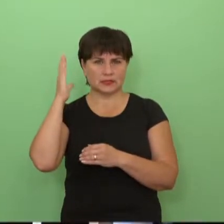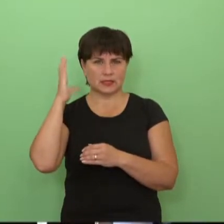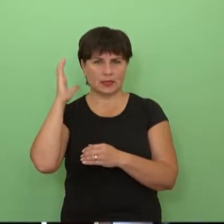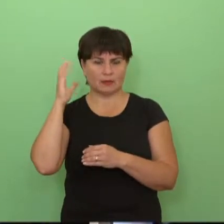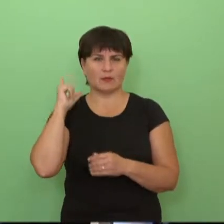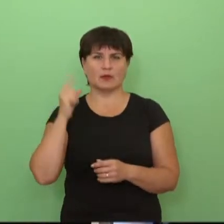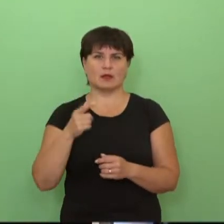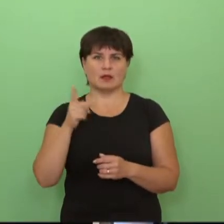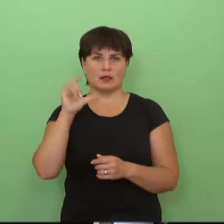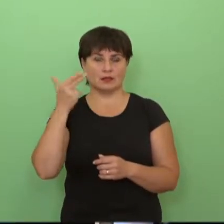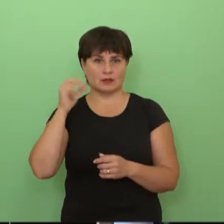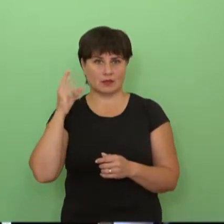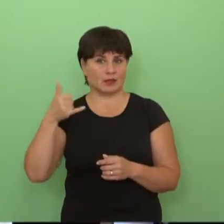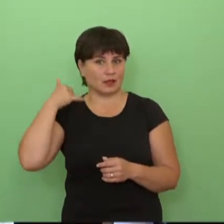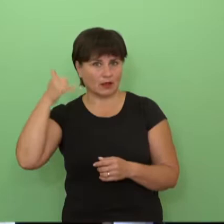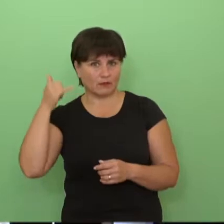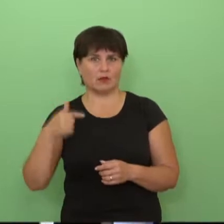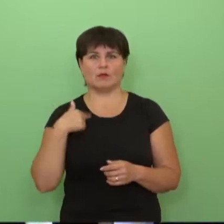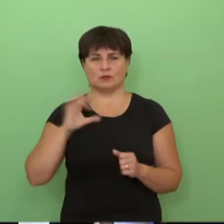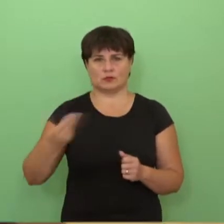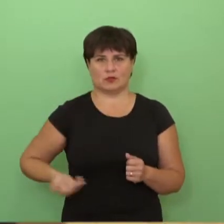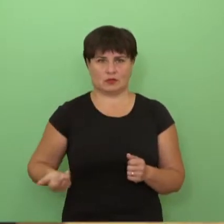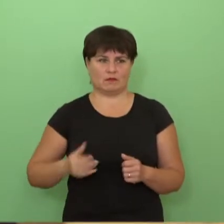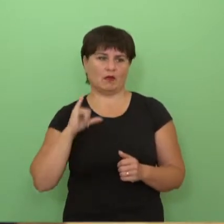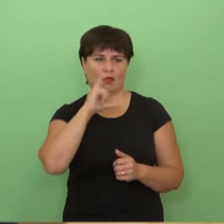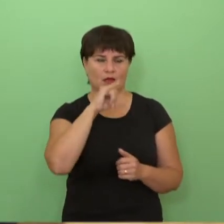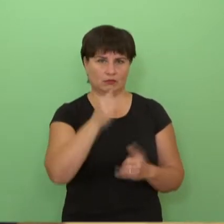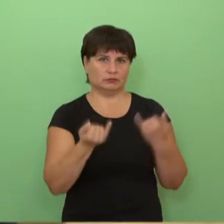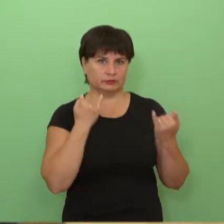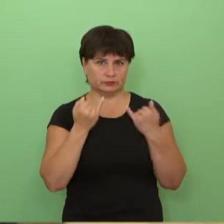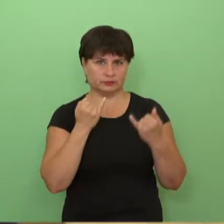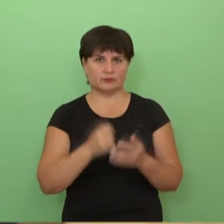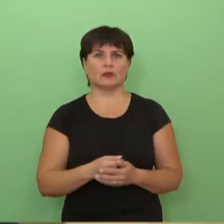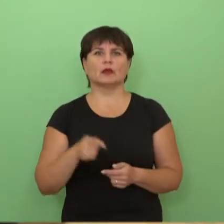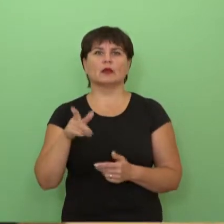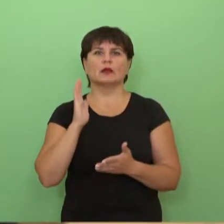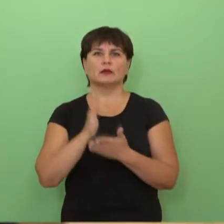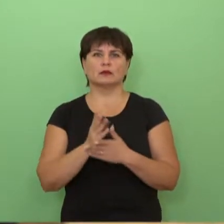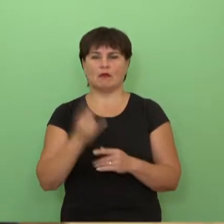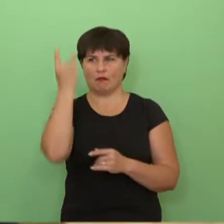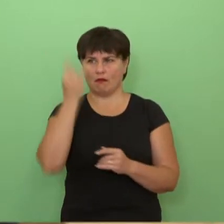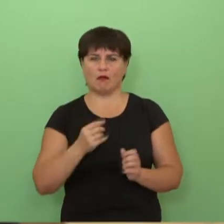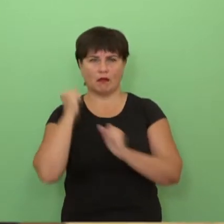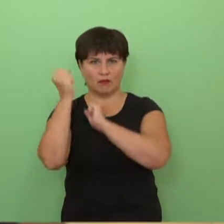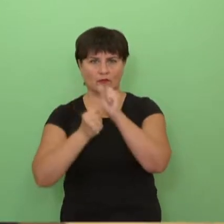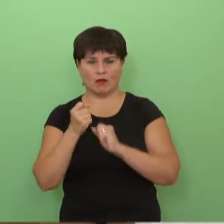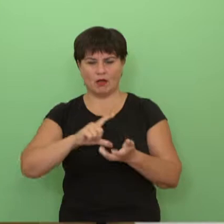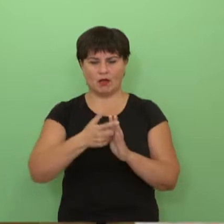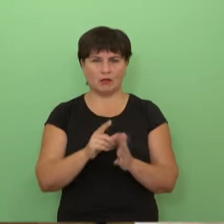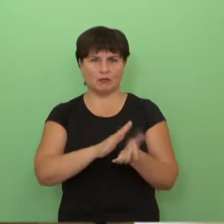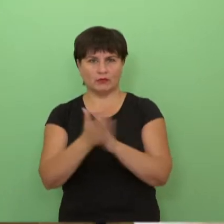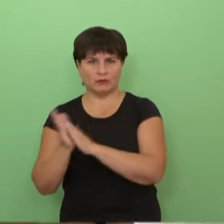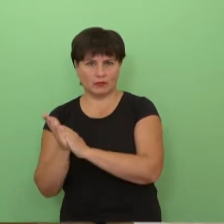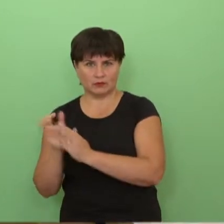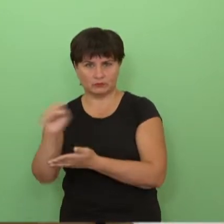telefonu kalbasi, mes teiksim kitokią paslaugą pasikalbėti pokalbėj. Ir dar paslaugos namuose, ir langų valymas, ir